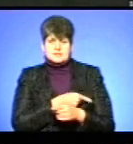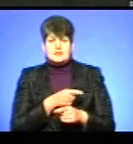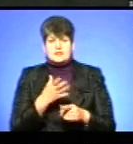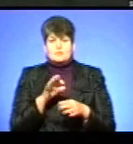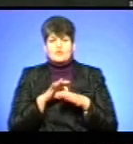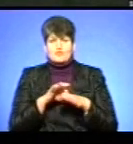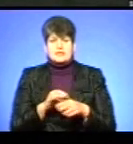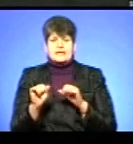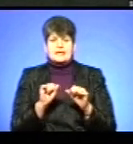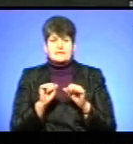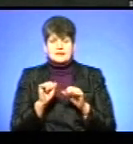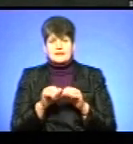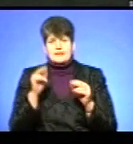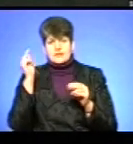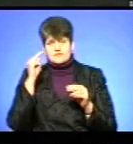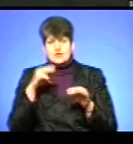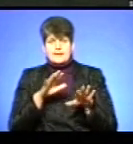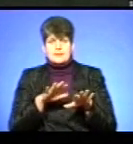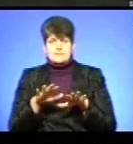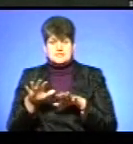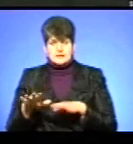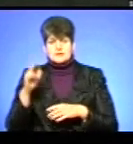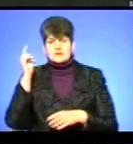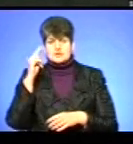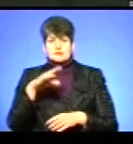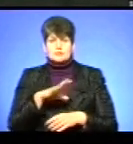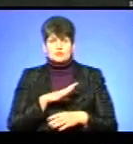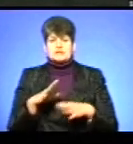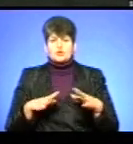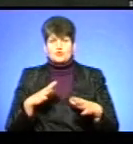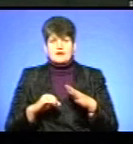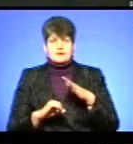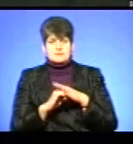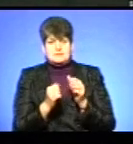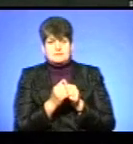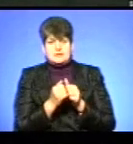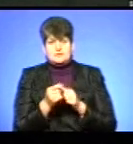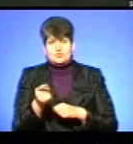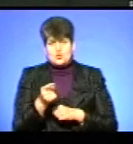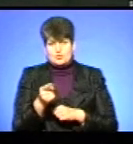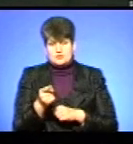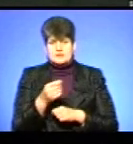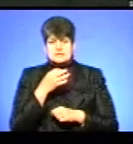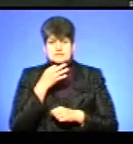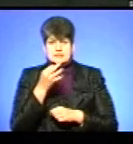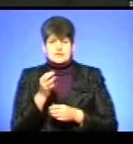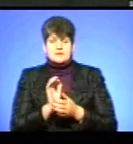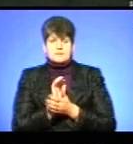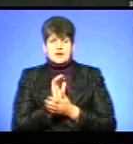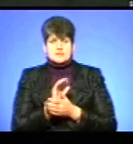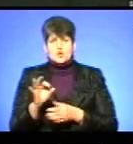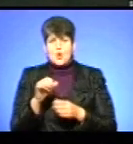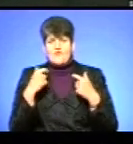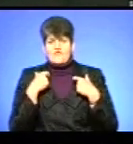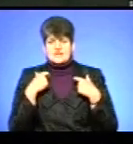проводили керівники на навчальних місцях. Навчання відбувались на тренувальній базі поблизу Тернополя, повідомив пресофіцер Тернопільської